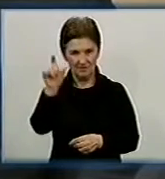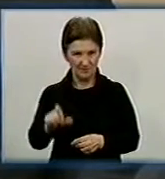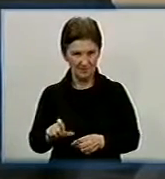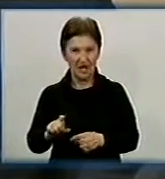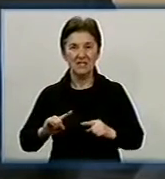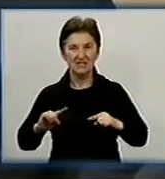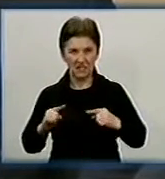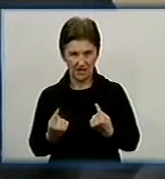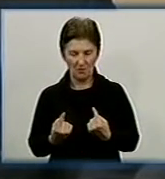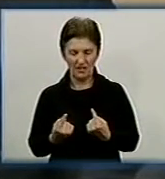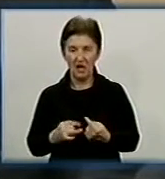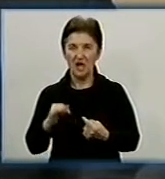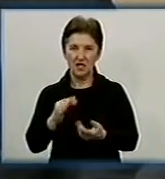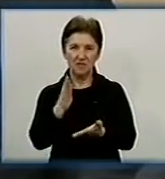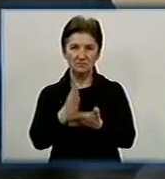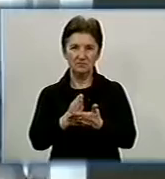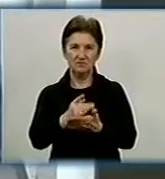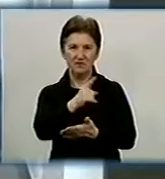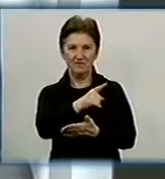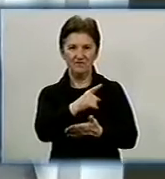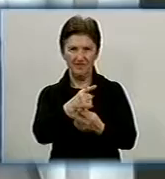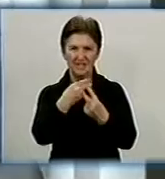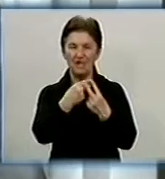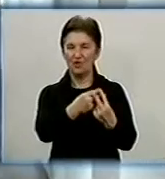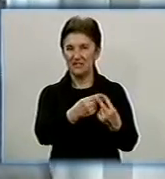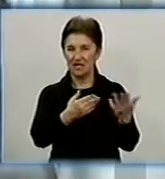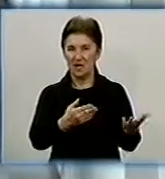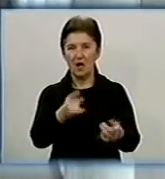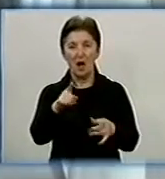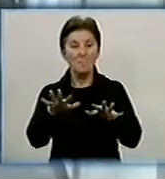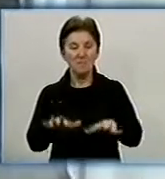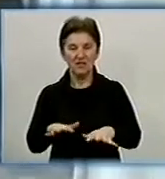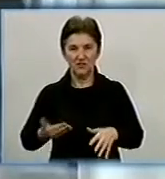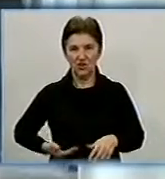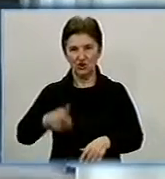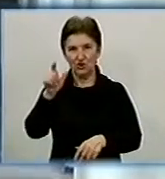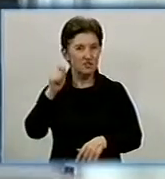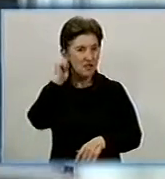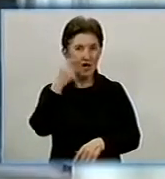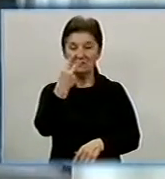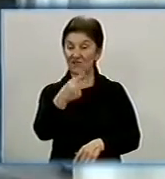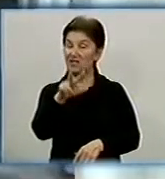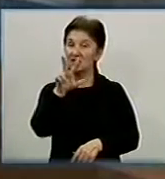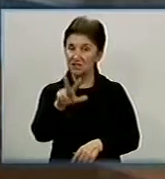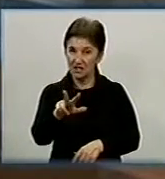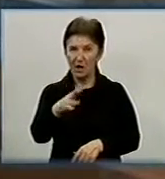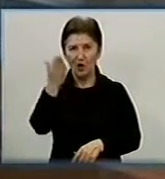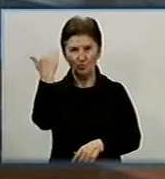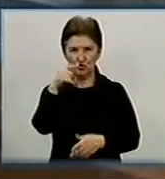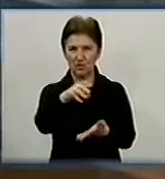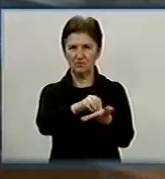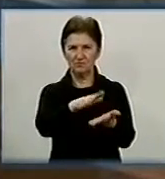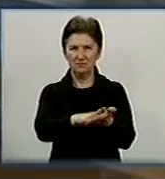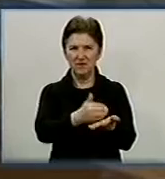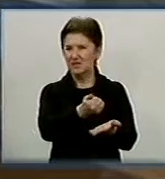та перебуває в слідчому ізоляторі. Злоумисником виявився в місцевий житель 23 років. За його плечі мав вже зареєстровано кілька